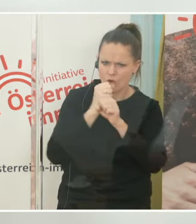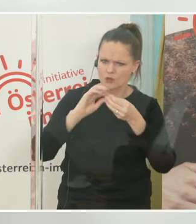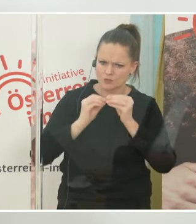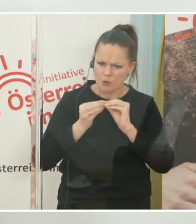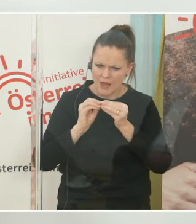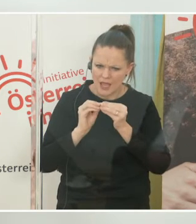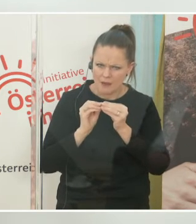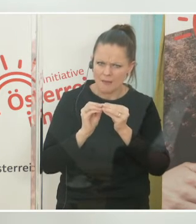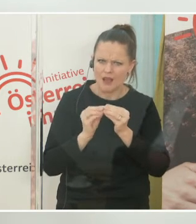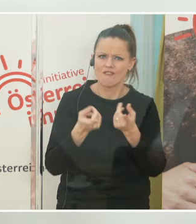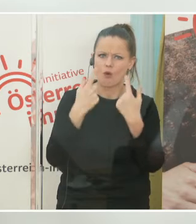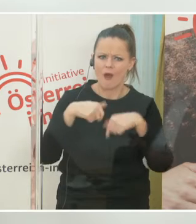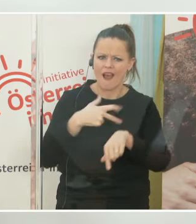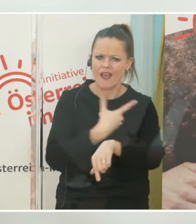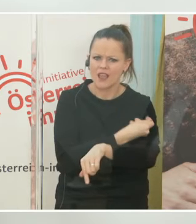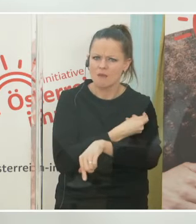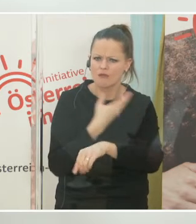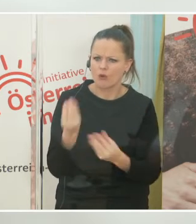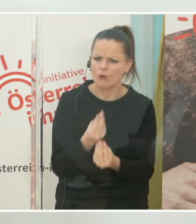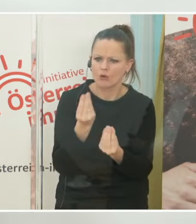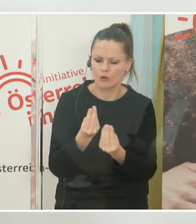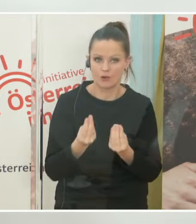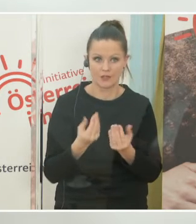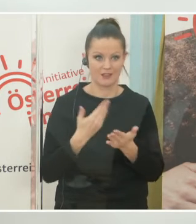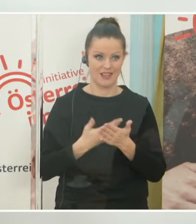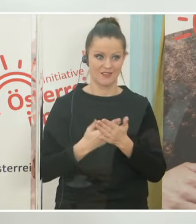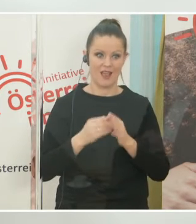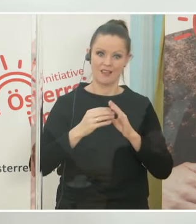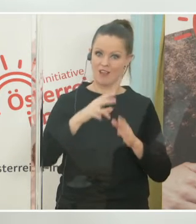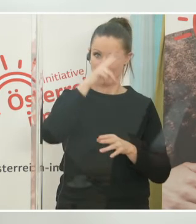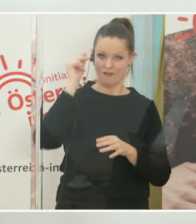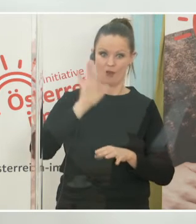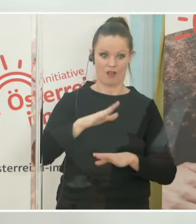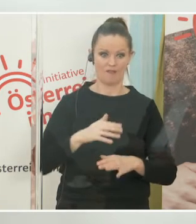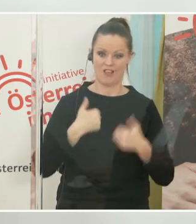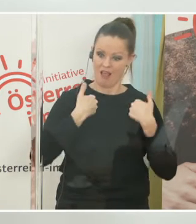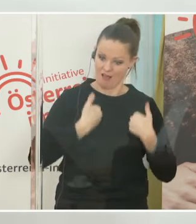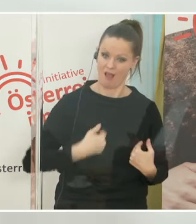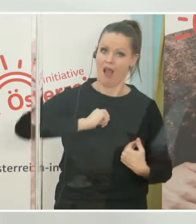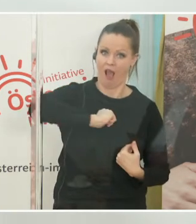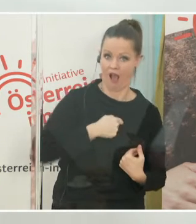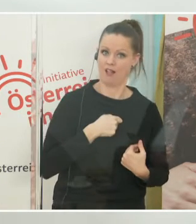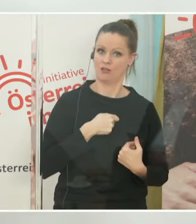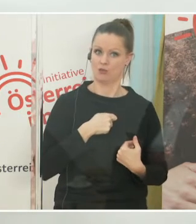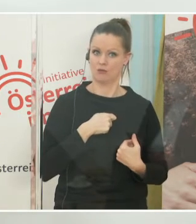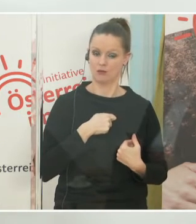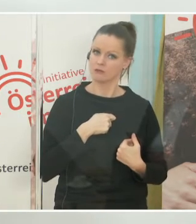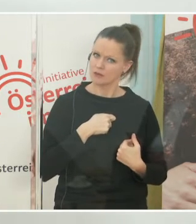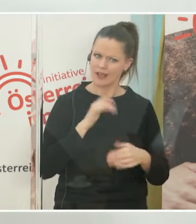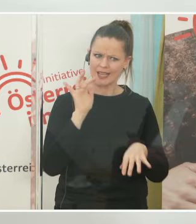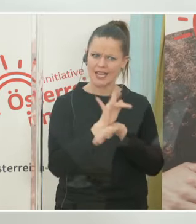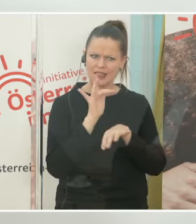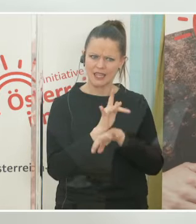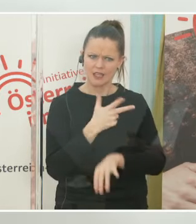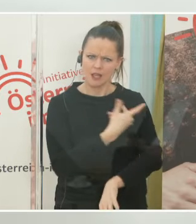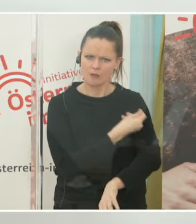ausgehen könnten und das hat letztlich zu einer allgemeinen Haltung der Bevölkerung, zu einer kritischen Haltung der Bevölkerung gegenüber Impfungen